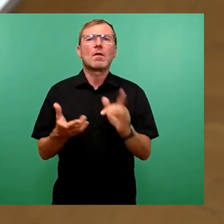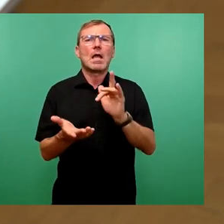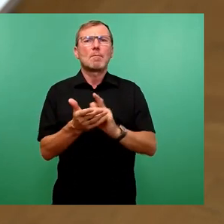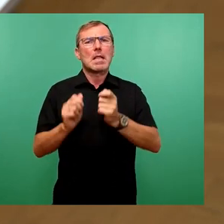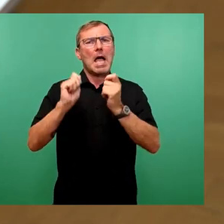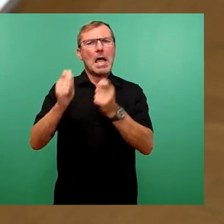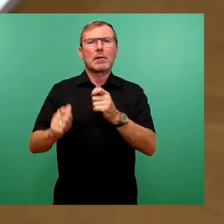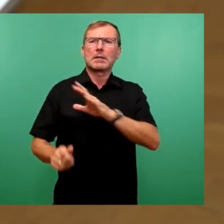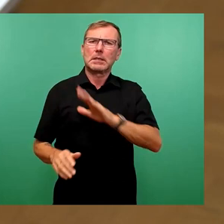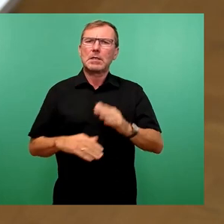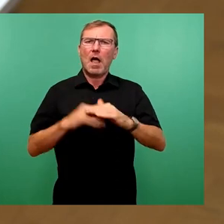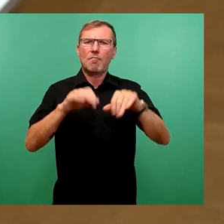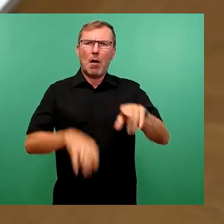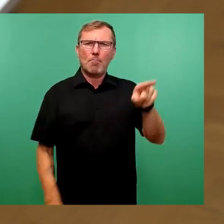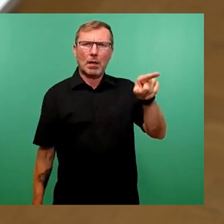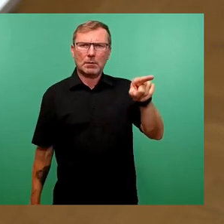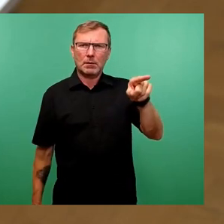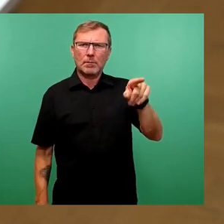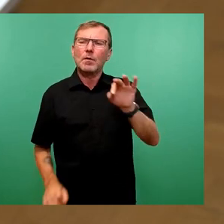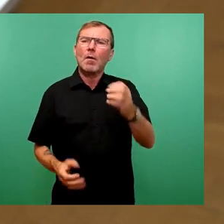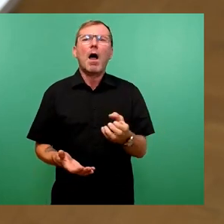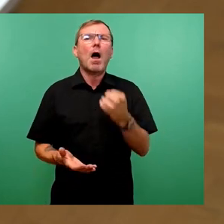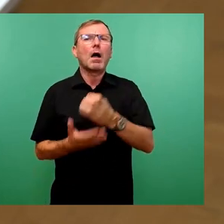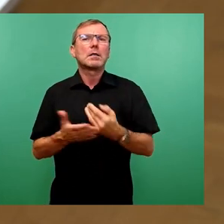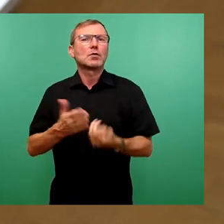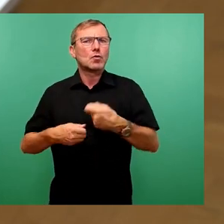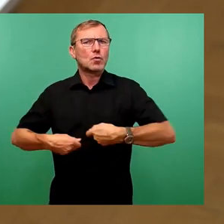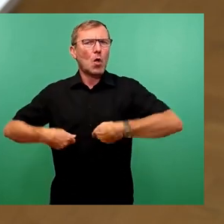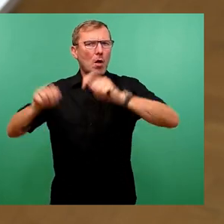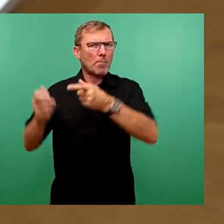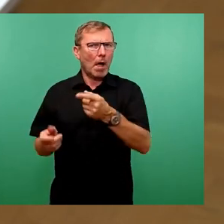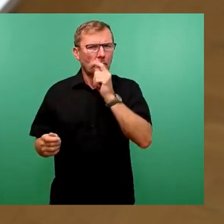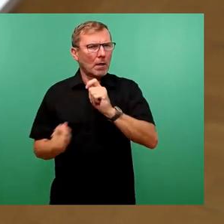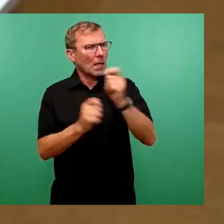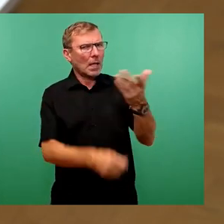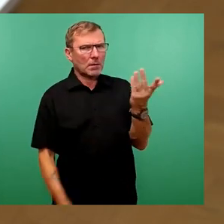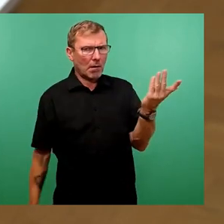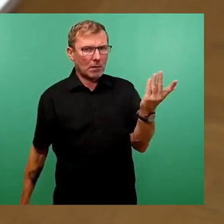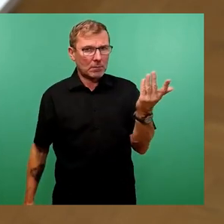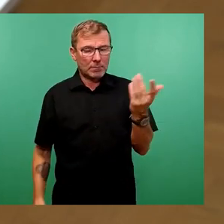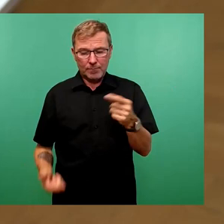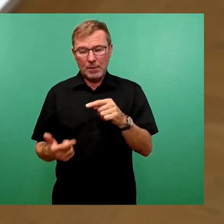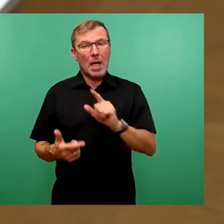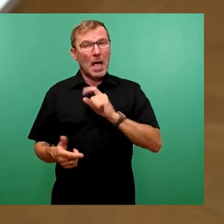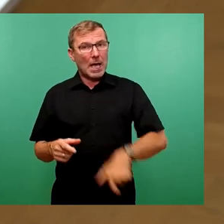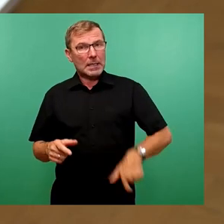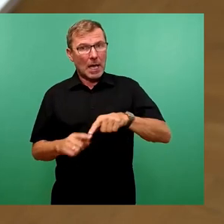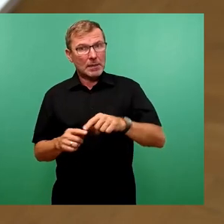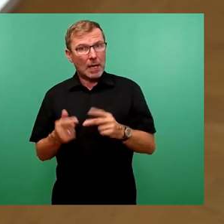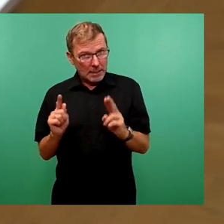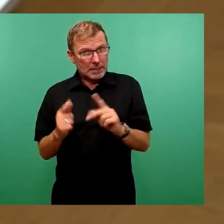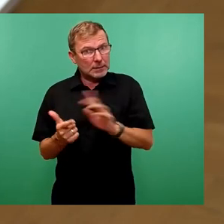der Sächsischen Aufbaubank für den Ersatzneubau der Schwimmhalle Klotsche stellen? Und ist der Eigenanteil gesichert?